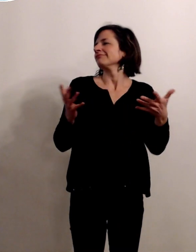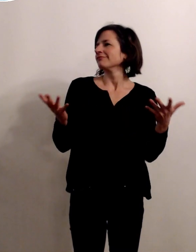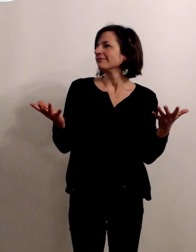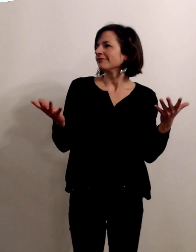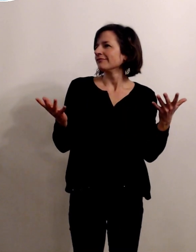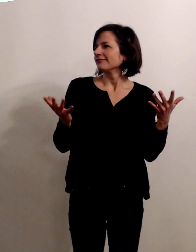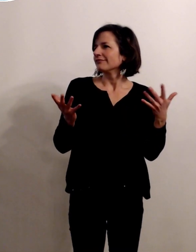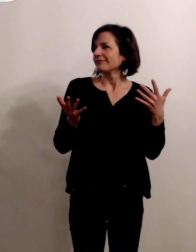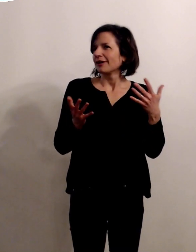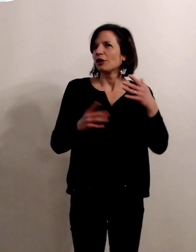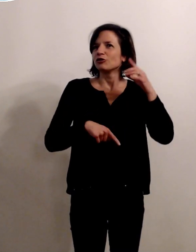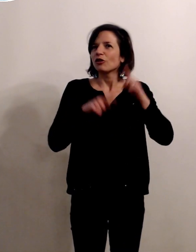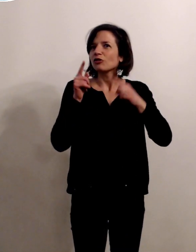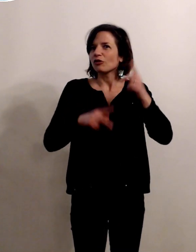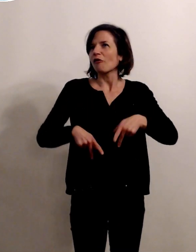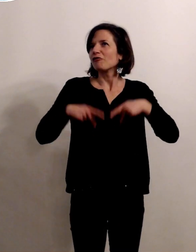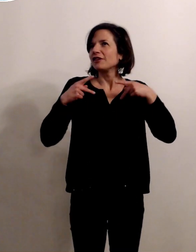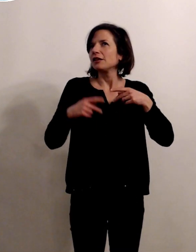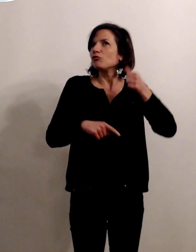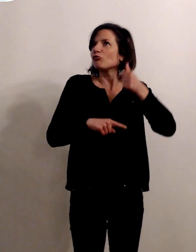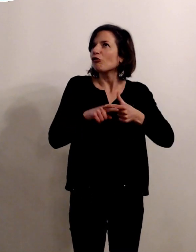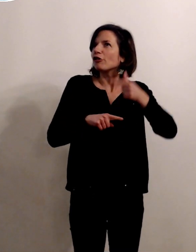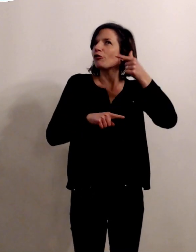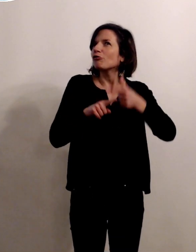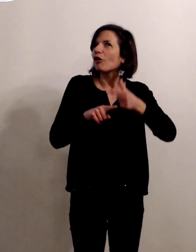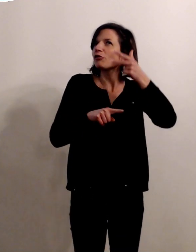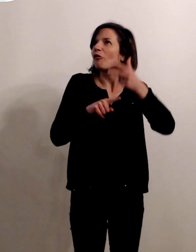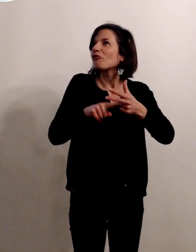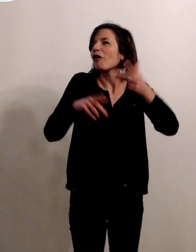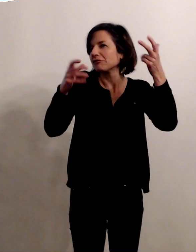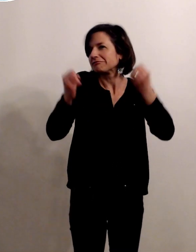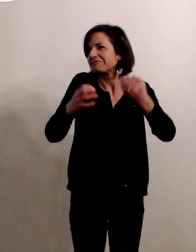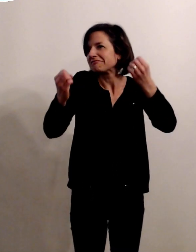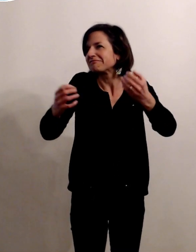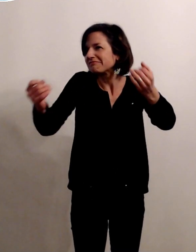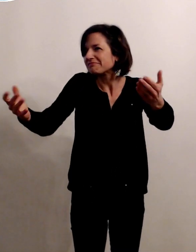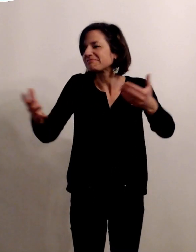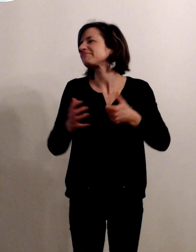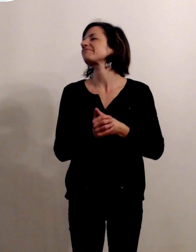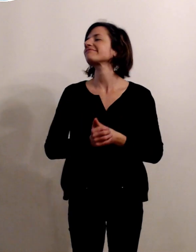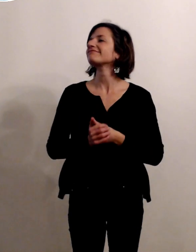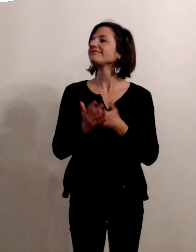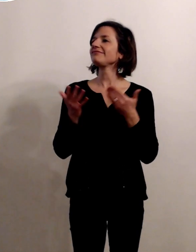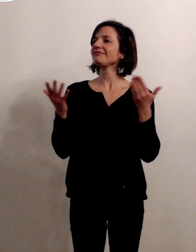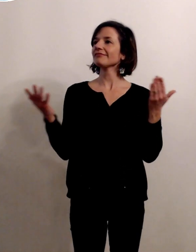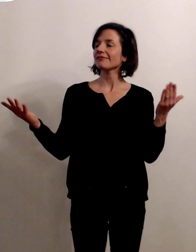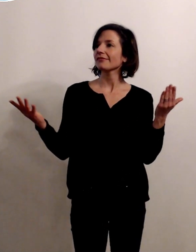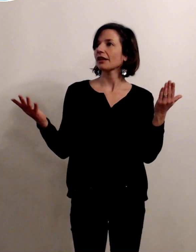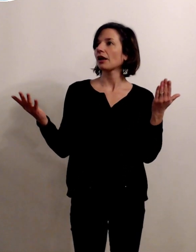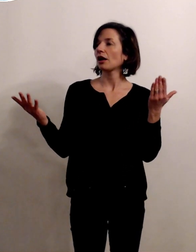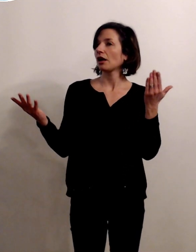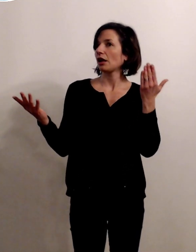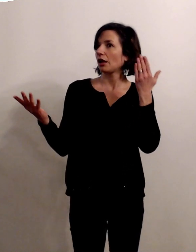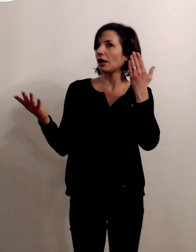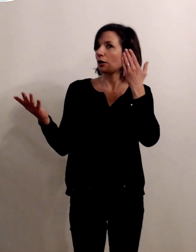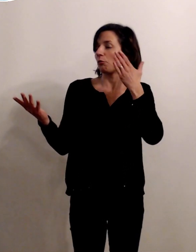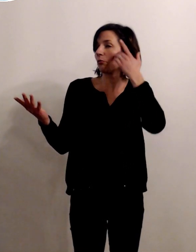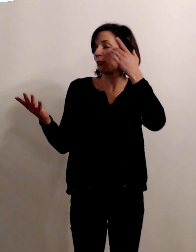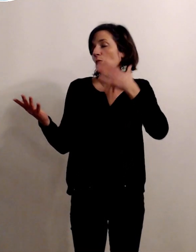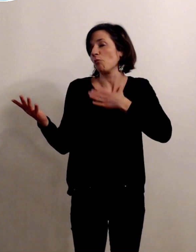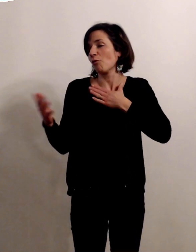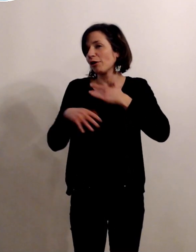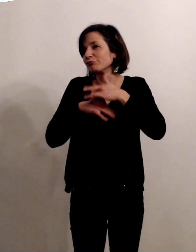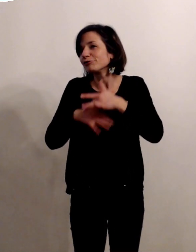parfois plusieurs fois dans la vie. Donc pour ce faire j'imagine que moi je l'ai vécu mais